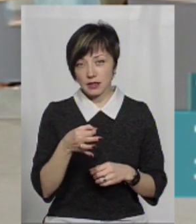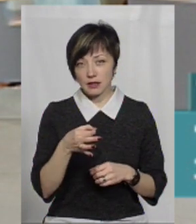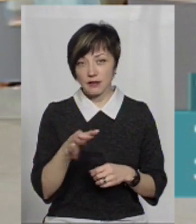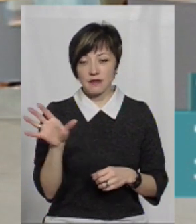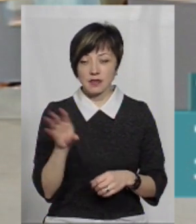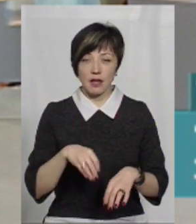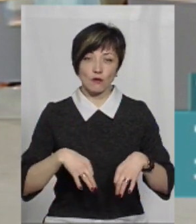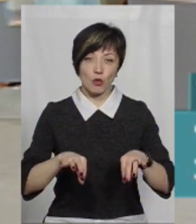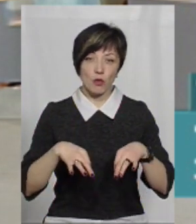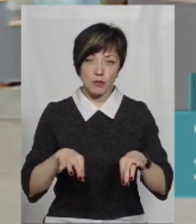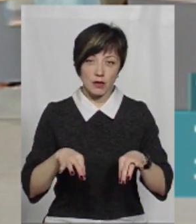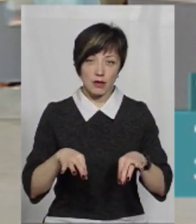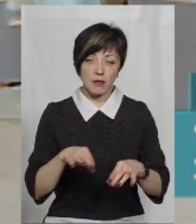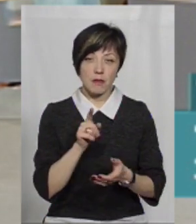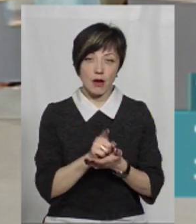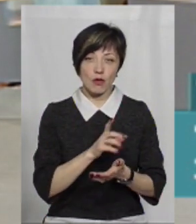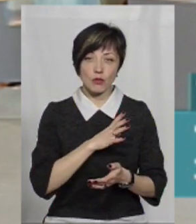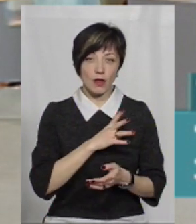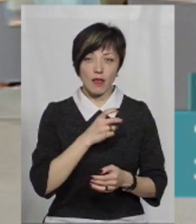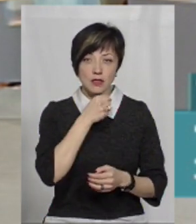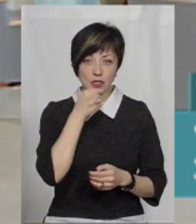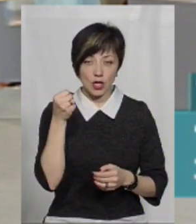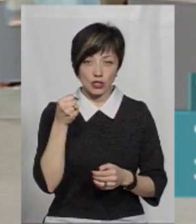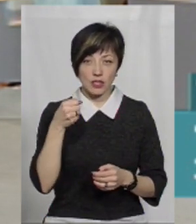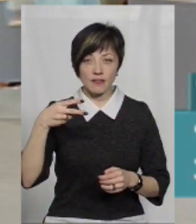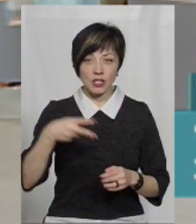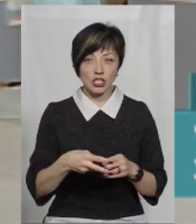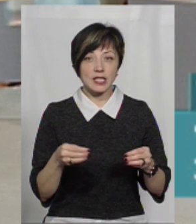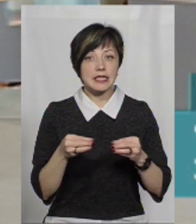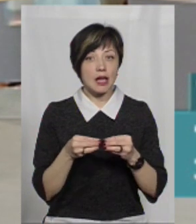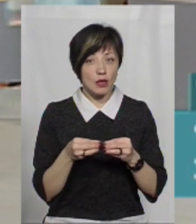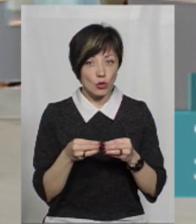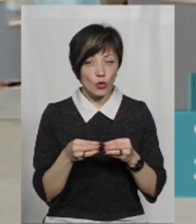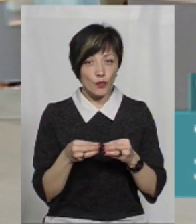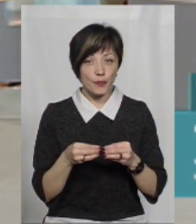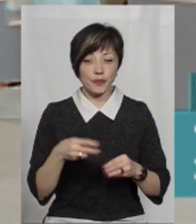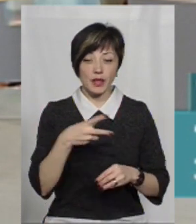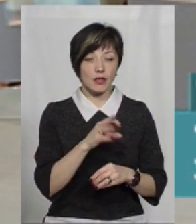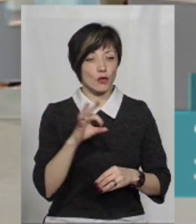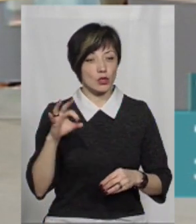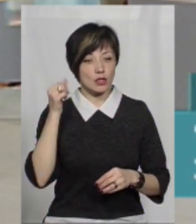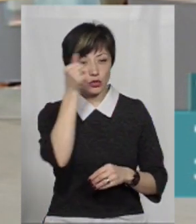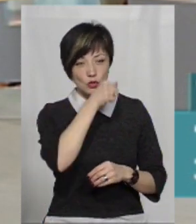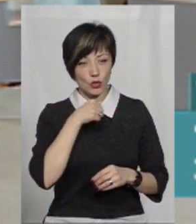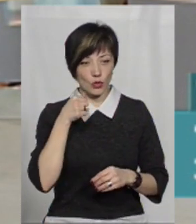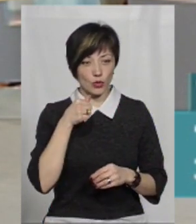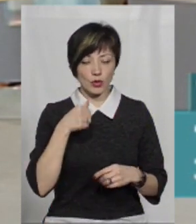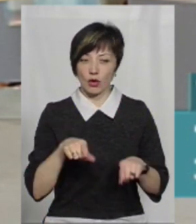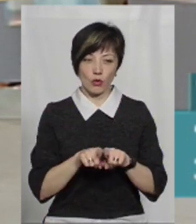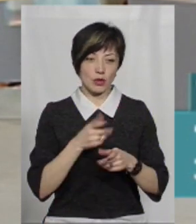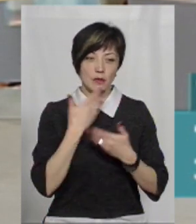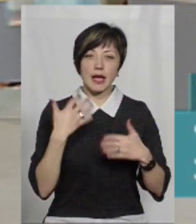всі автомобілі мають бути не старше, наприклад, 2010-го чи 2000-го року, так не можливо.